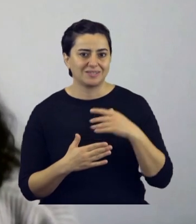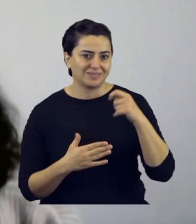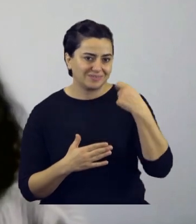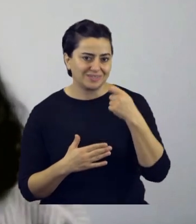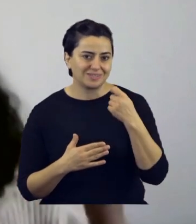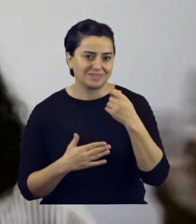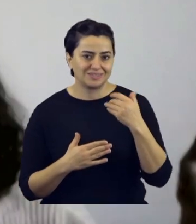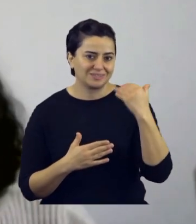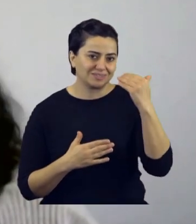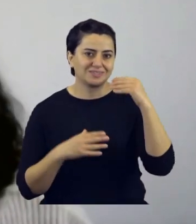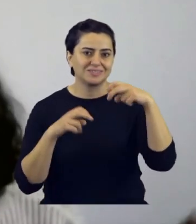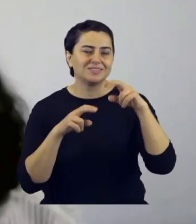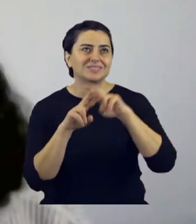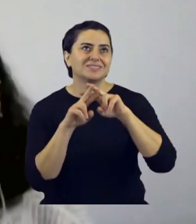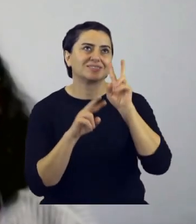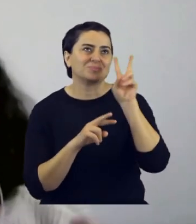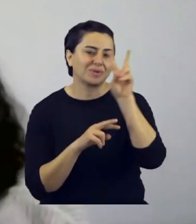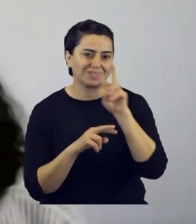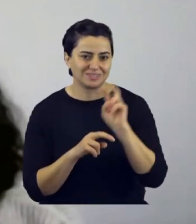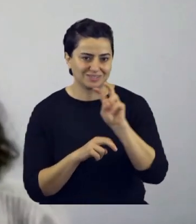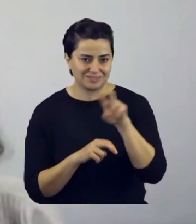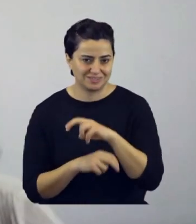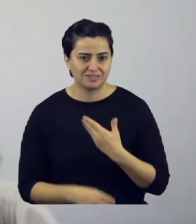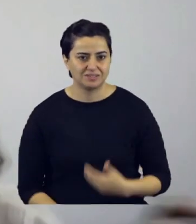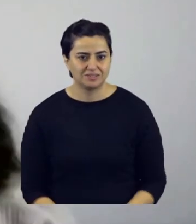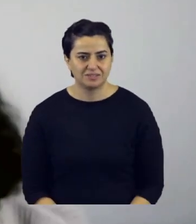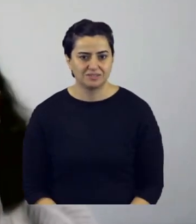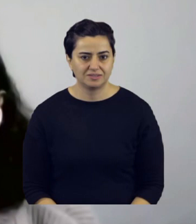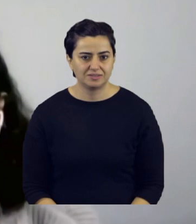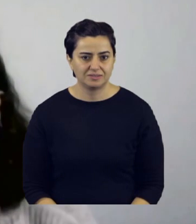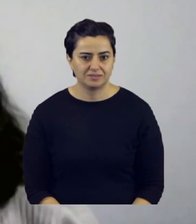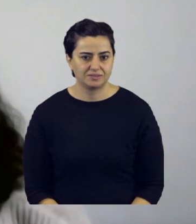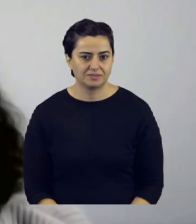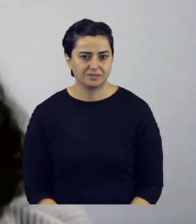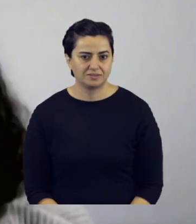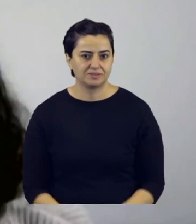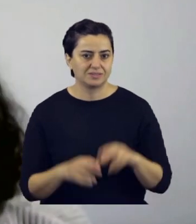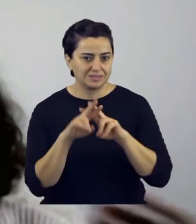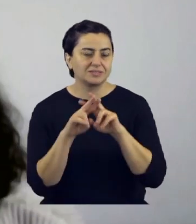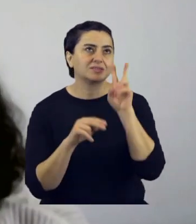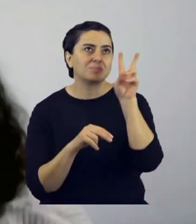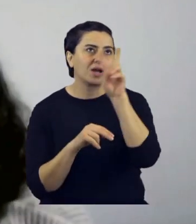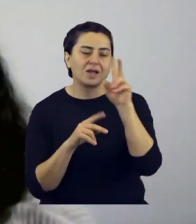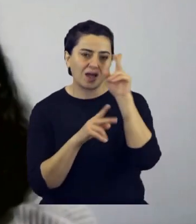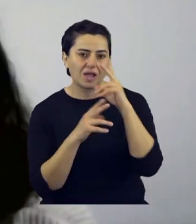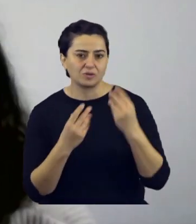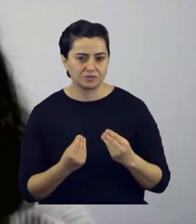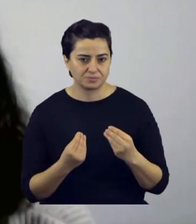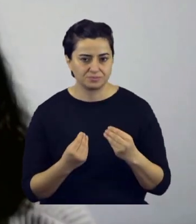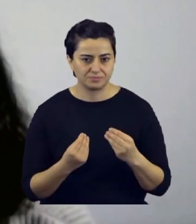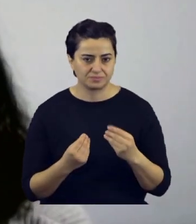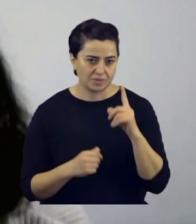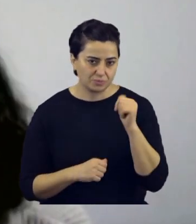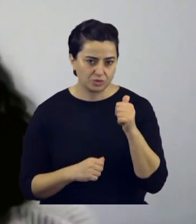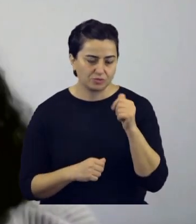severim. Özellikle böyle yükseklere, çatılara çıkıp oradan oraya atlayarak izlemeyi. Böyle sürekli yıldızları izleyerek hayaller kuruyordum.